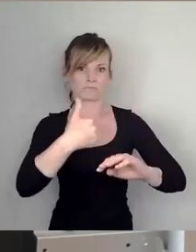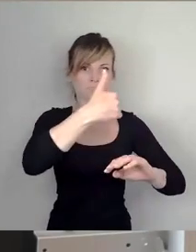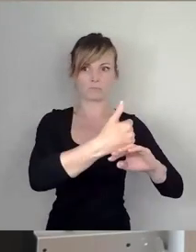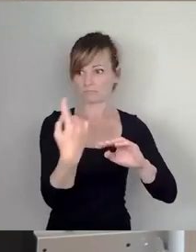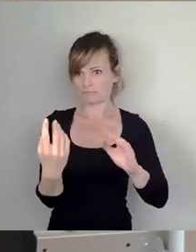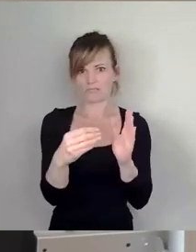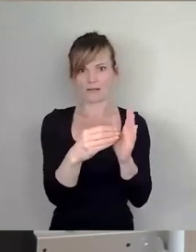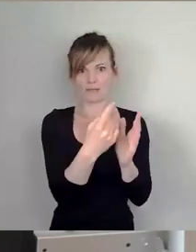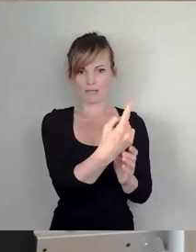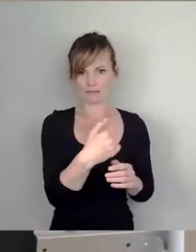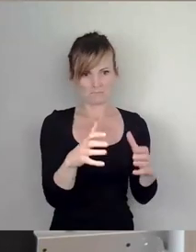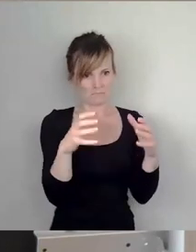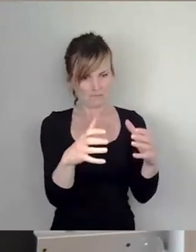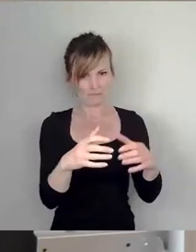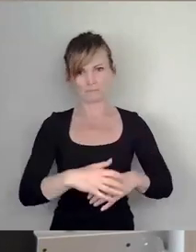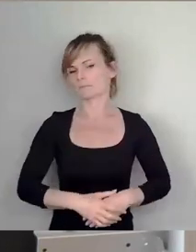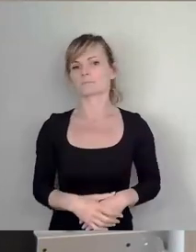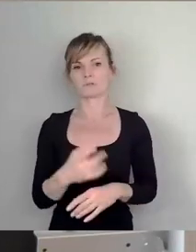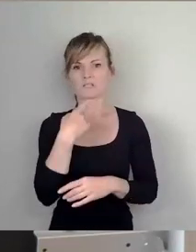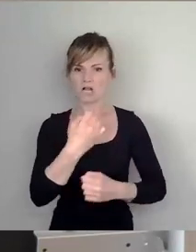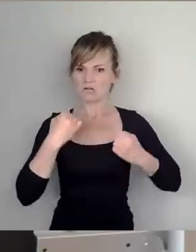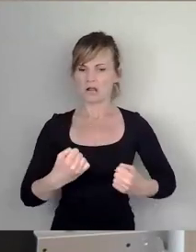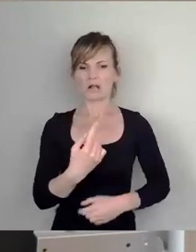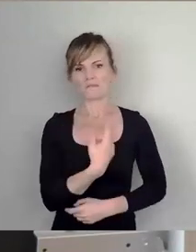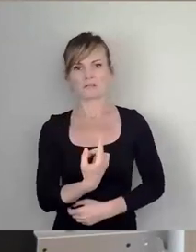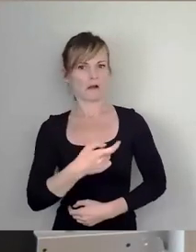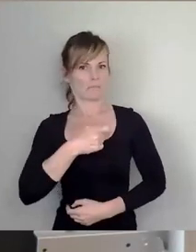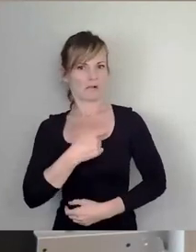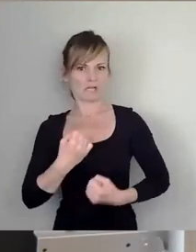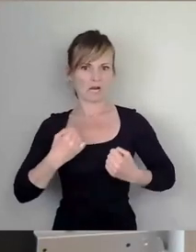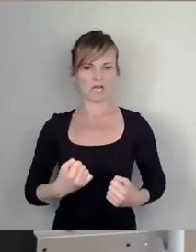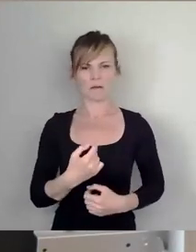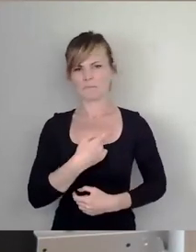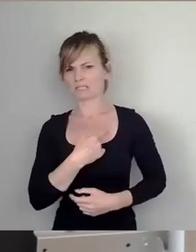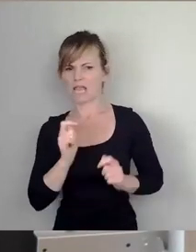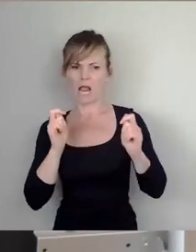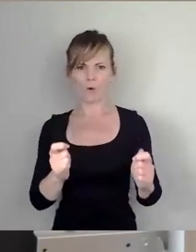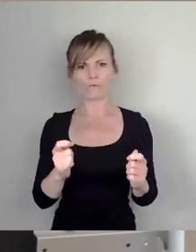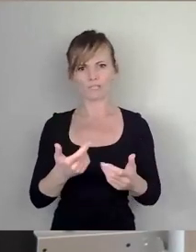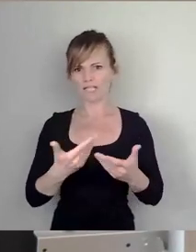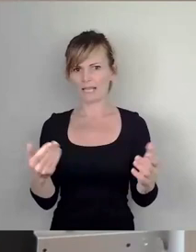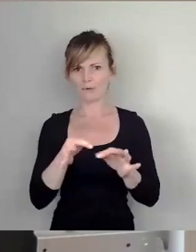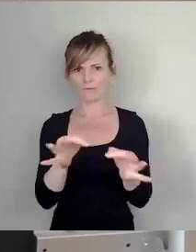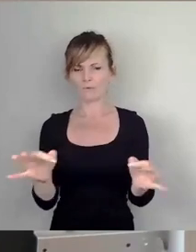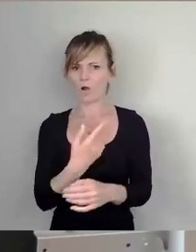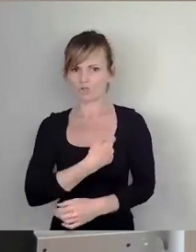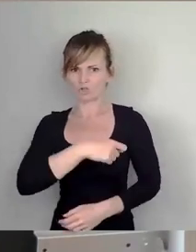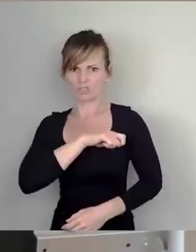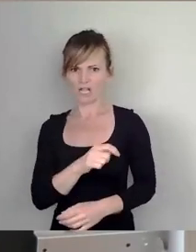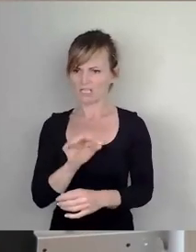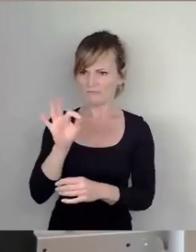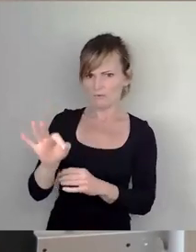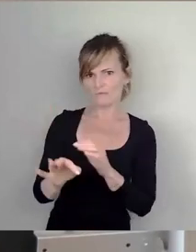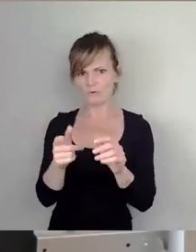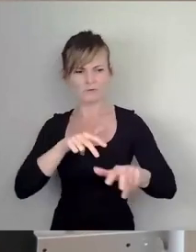Stasi gehalten hat als Schild und Schwert der Partei. Also die Partei war Auftraggeber auch für den Staatssicherheitsdienst. Und in dieser